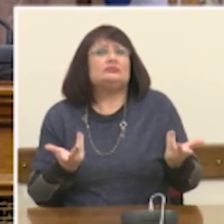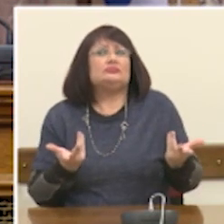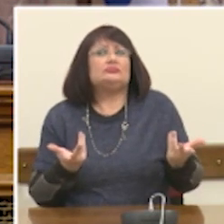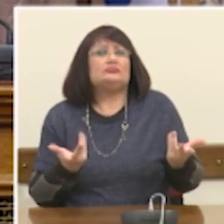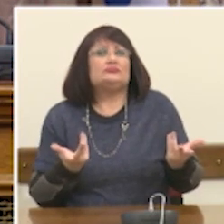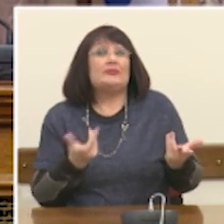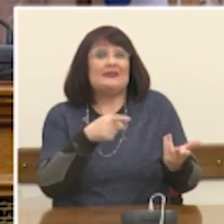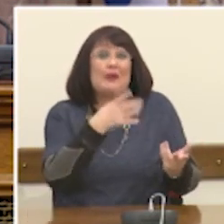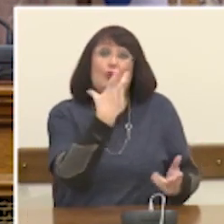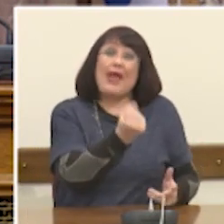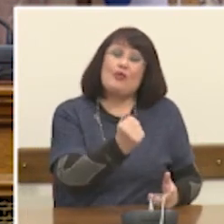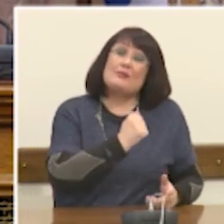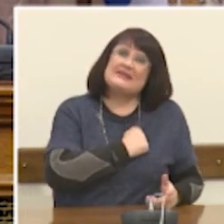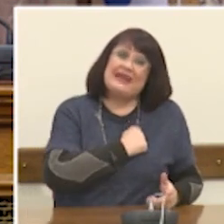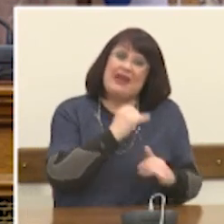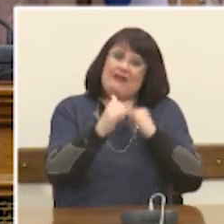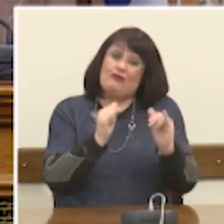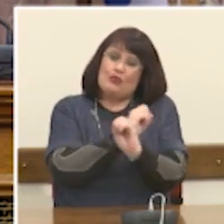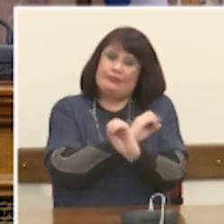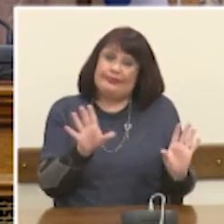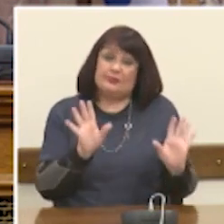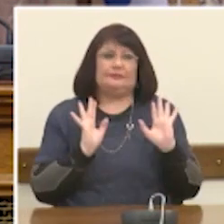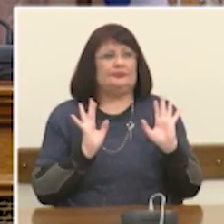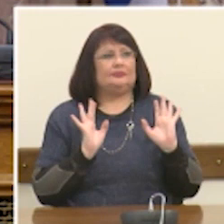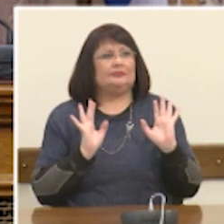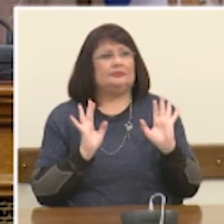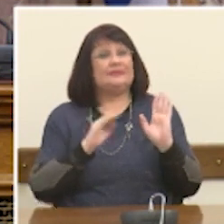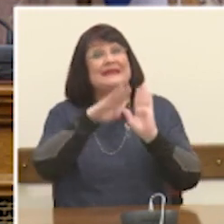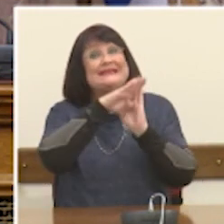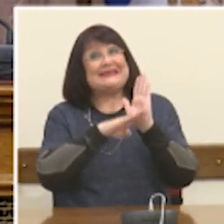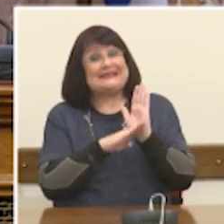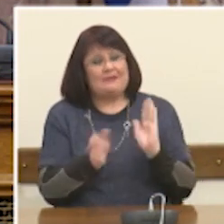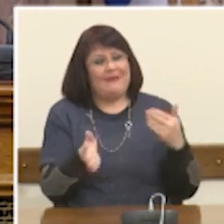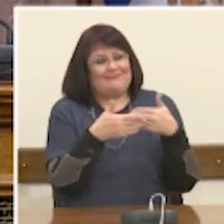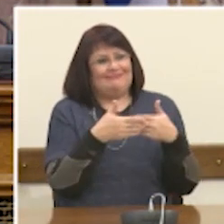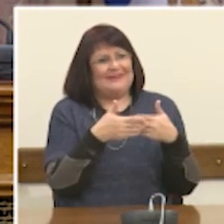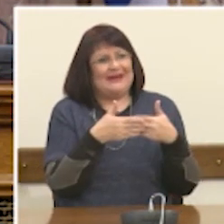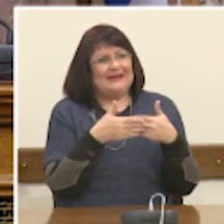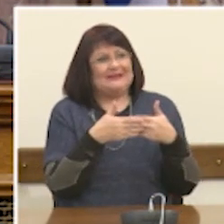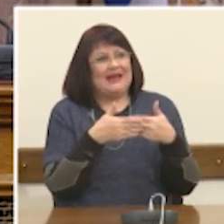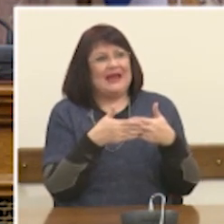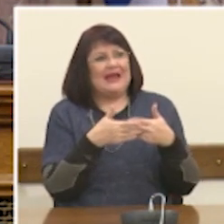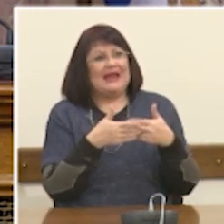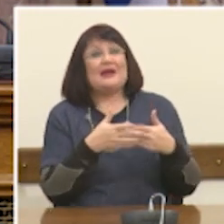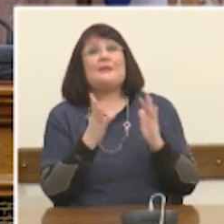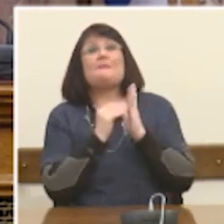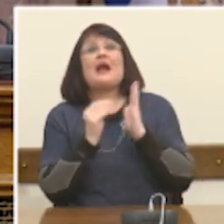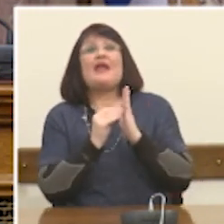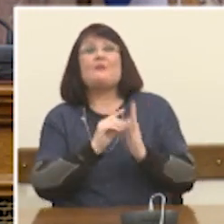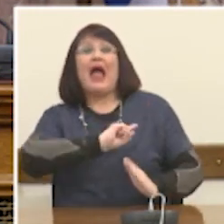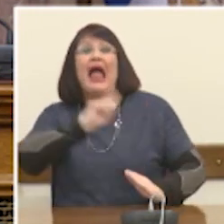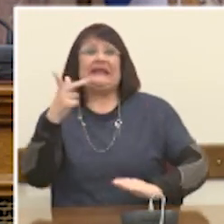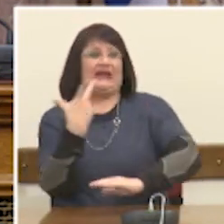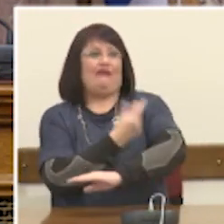έχουμε. Δημιουργούν δηλαδή κλειστά συστήματα όπου οι αντιεμβολιαστές, παραδείγματος χάρη, είναι πολύ πιο πιθανό να συνομιλούν με